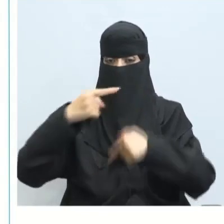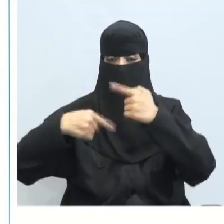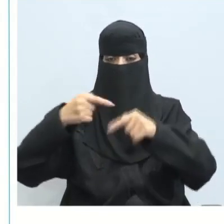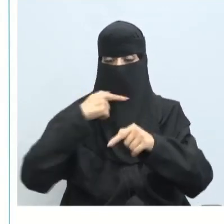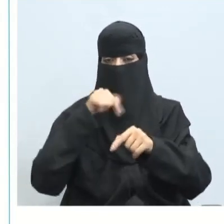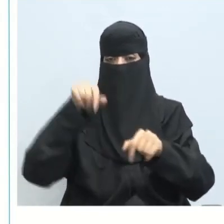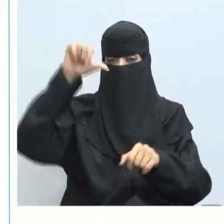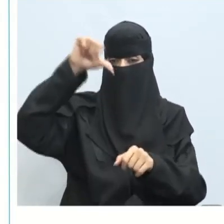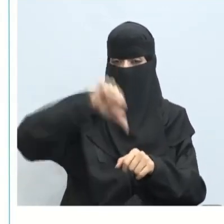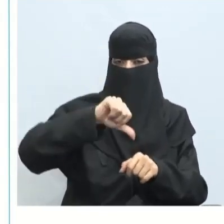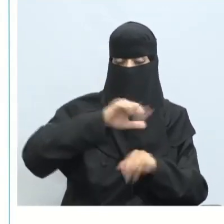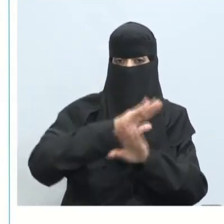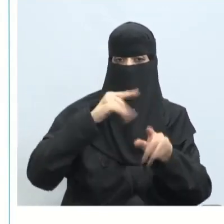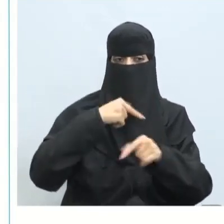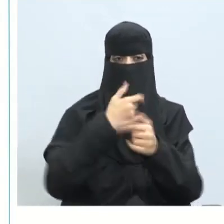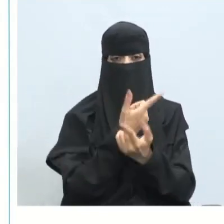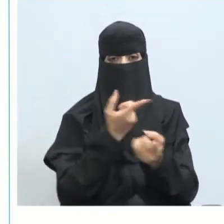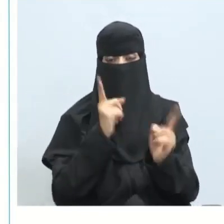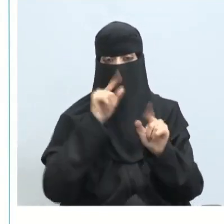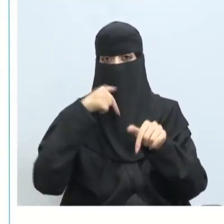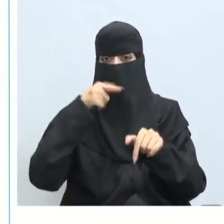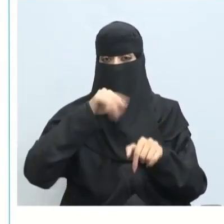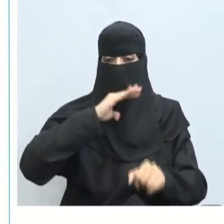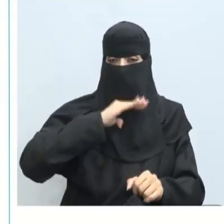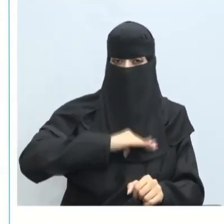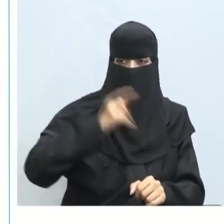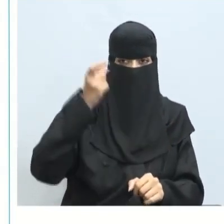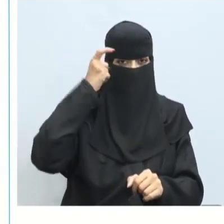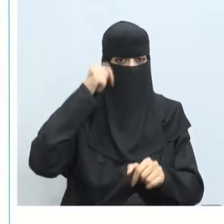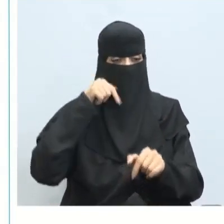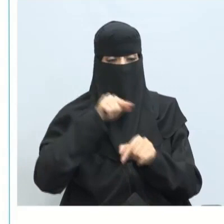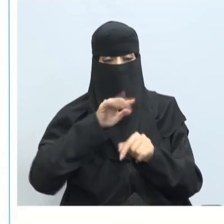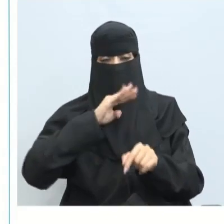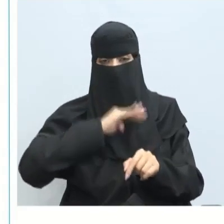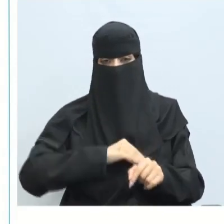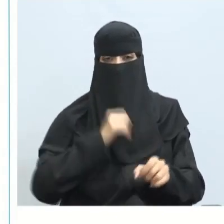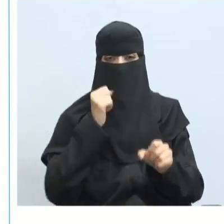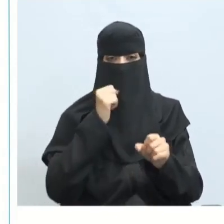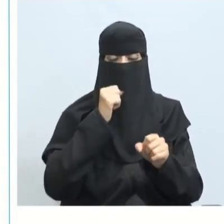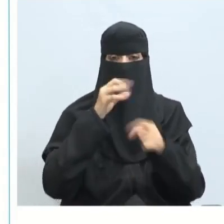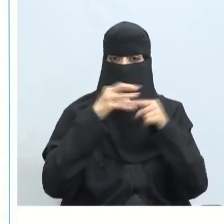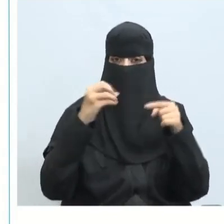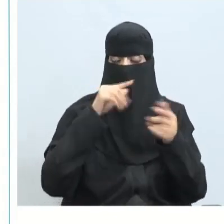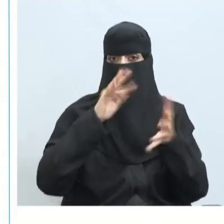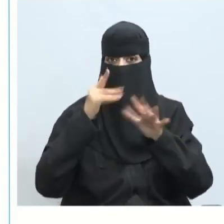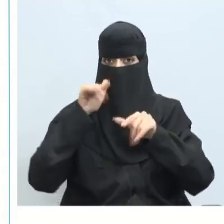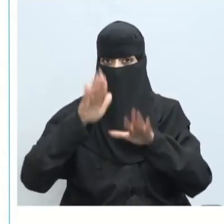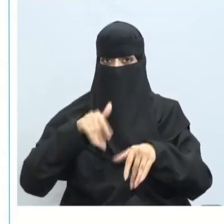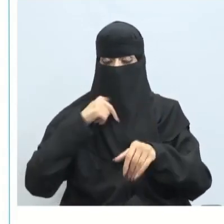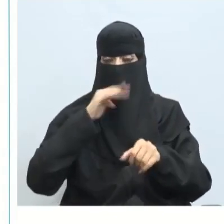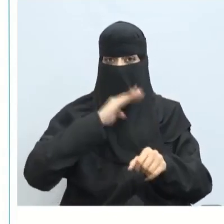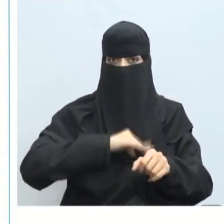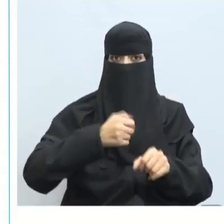مجملها متعارف أنه يتحدث عن الضغط قد يكون يفهم أنه سلبي ولكن هناك ضغوط